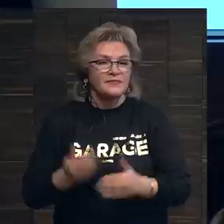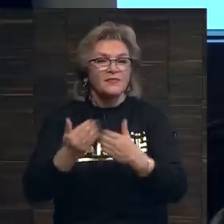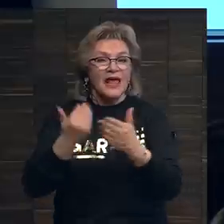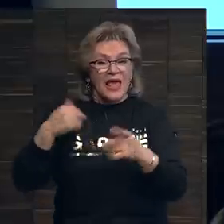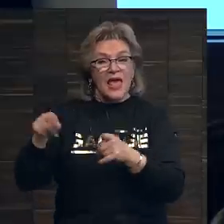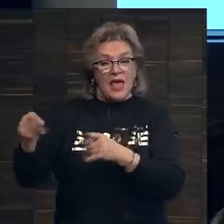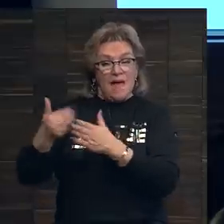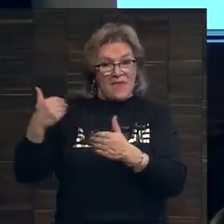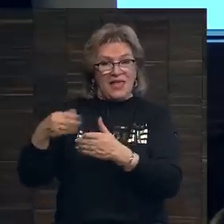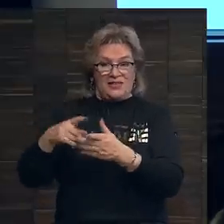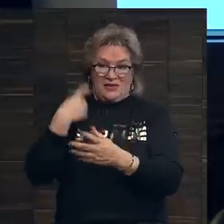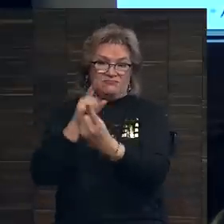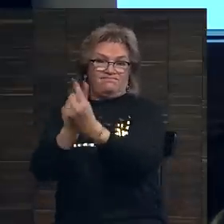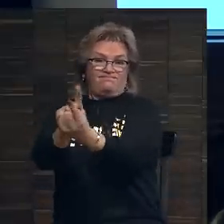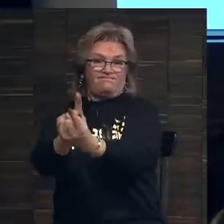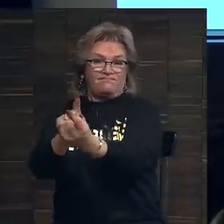покупкой частной?